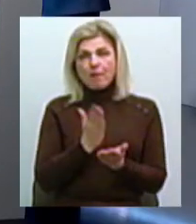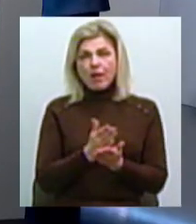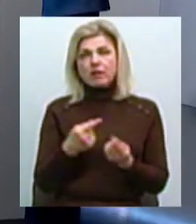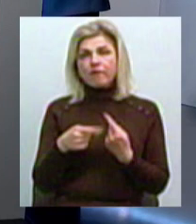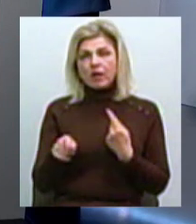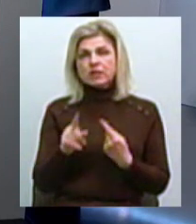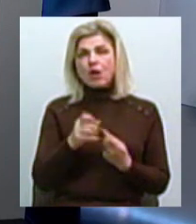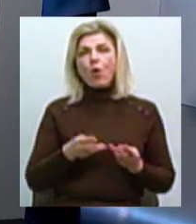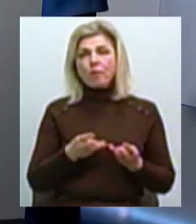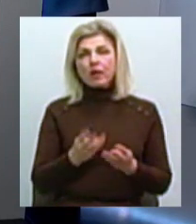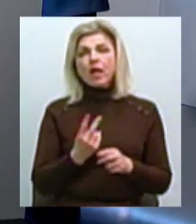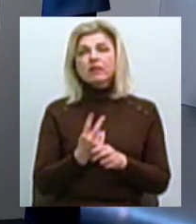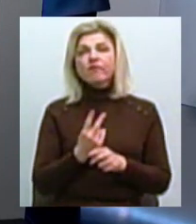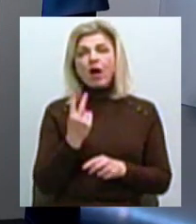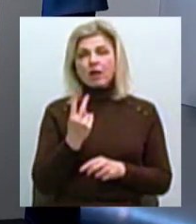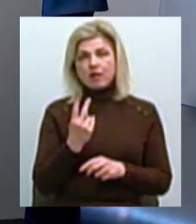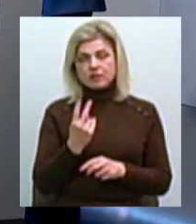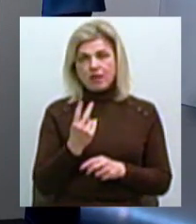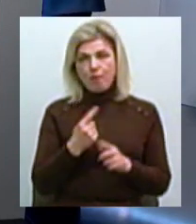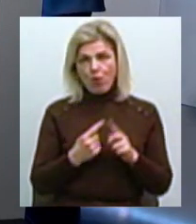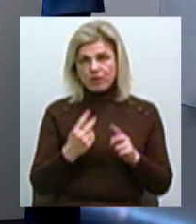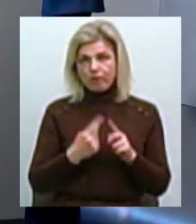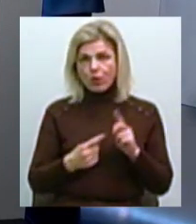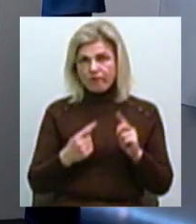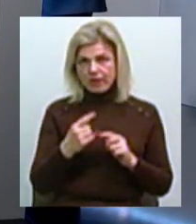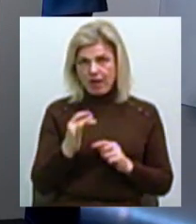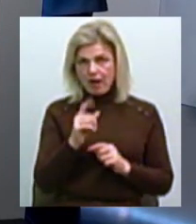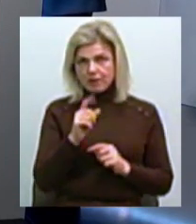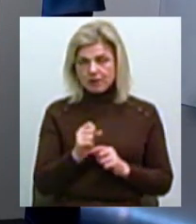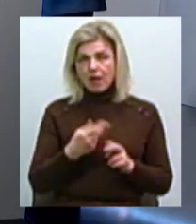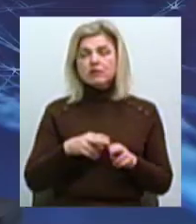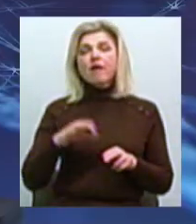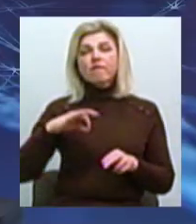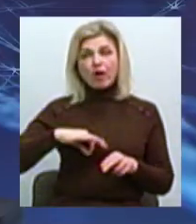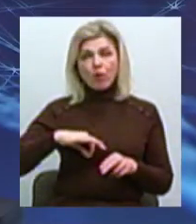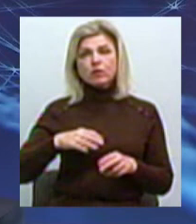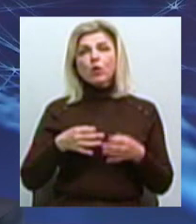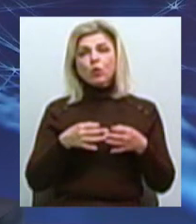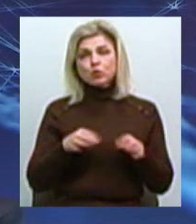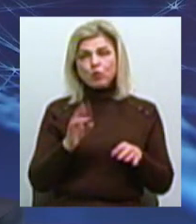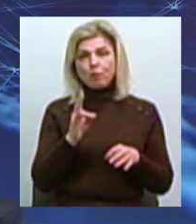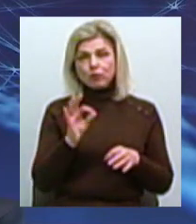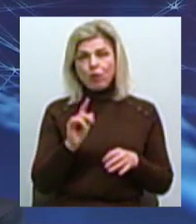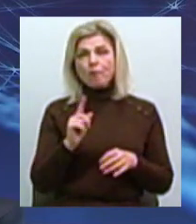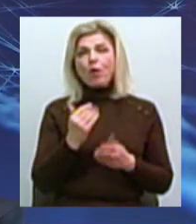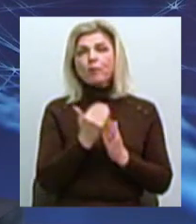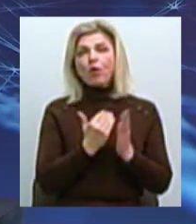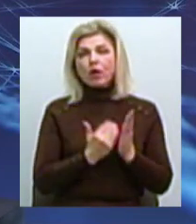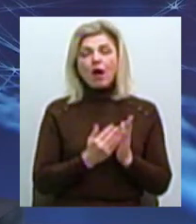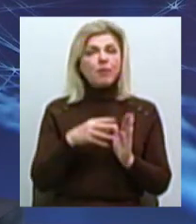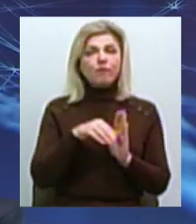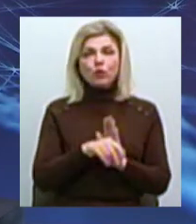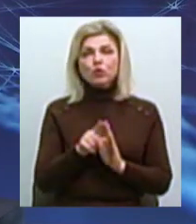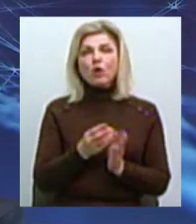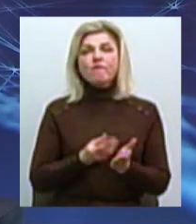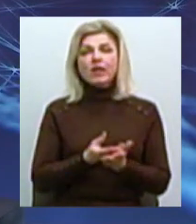за опалення в 2,5 рази. Тому це вигідно і це доступно, оскільки програма заключається в тому, що